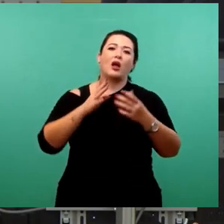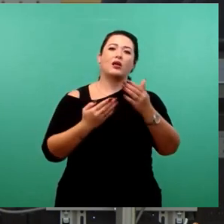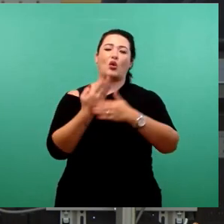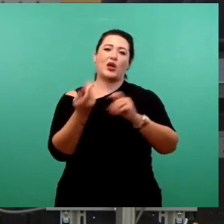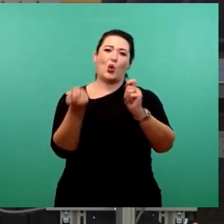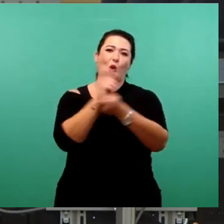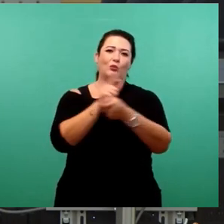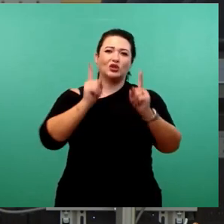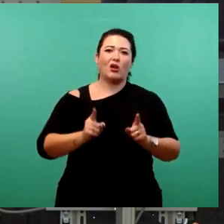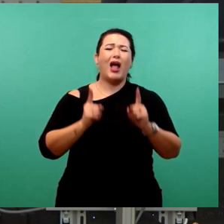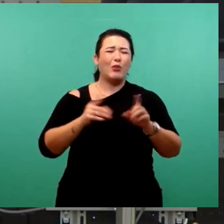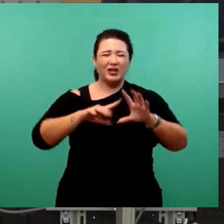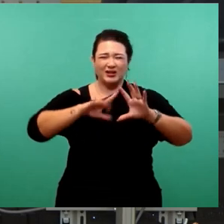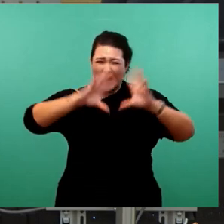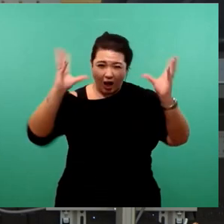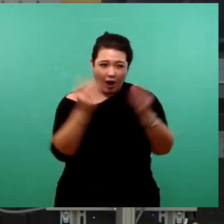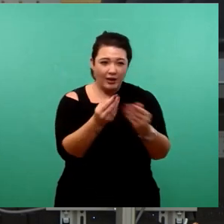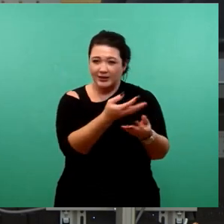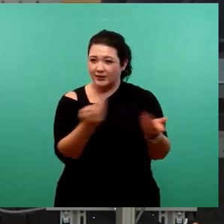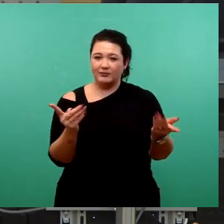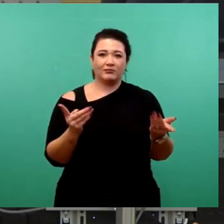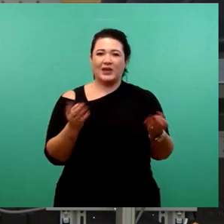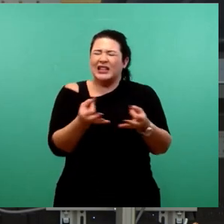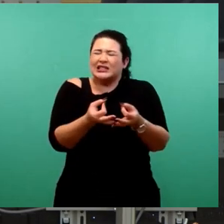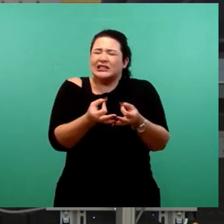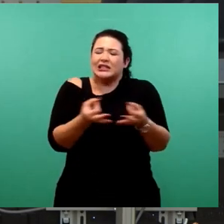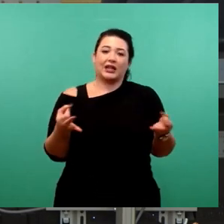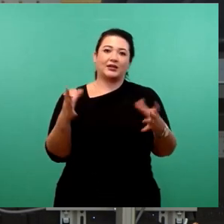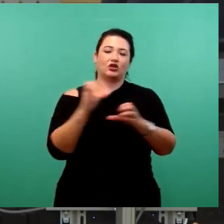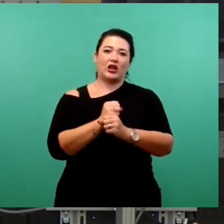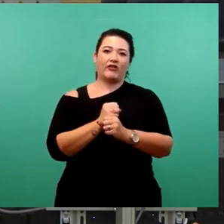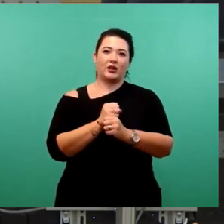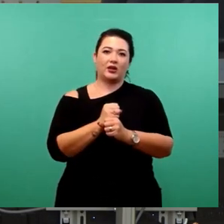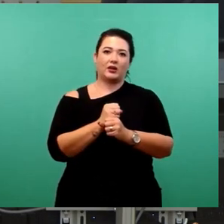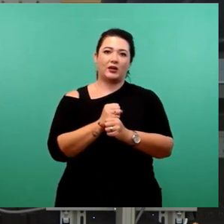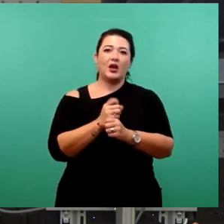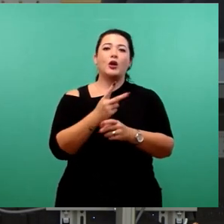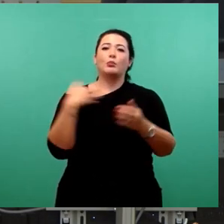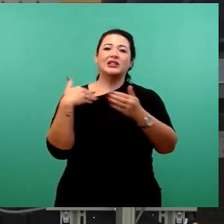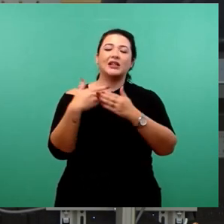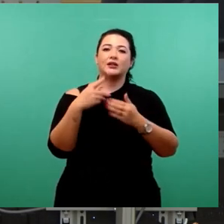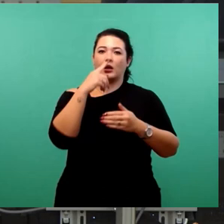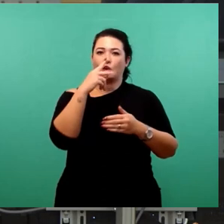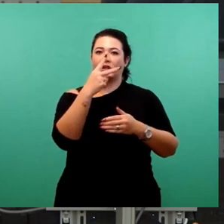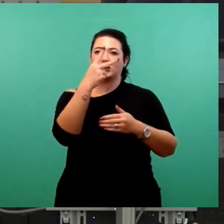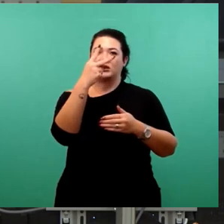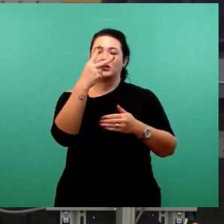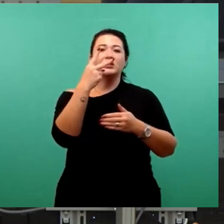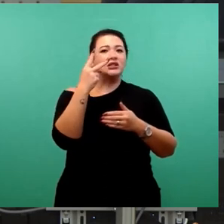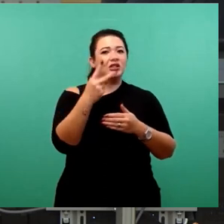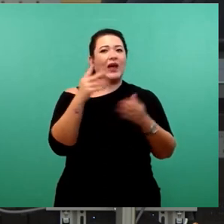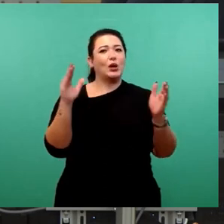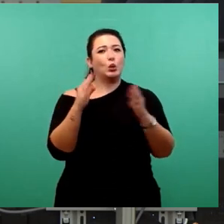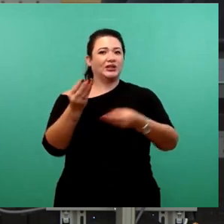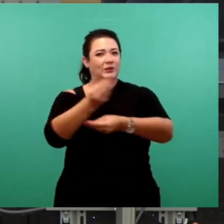Nichts davon, überhaupt nichts davon, haben wir in den zwei kurzen Gesprächen, die wir als Fraktion mit den Moderatoren hatten, gespürt.